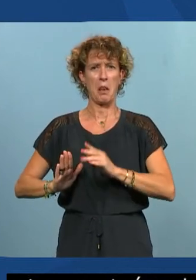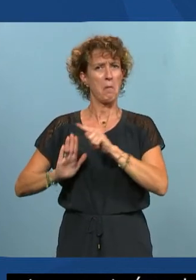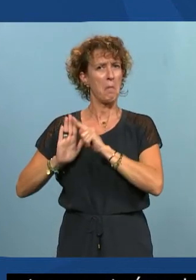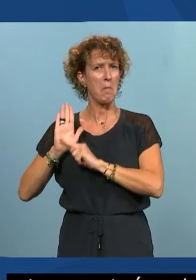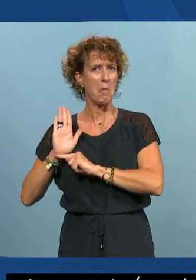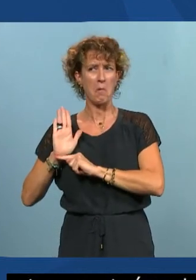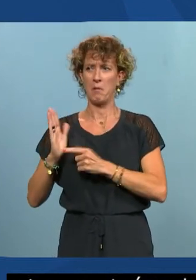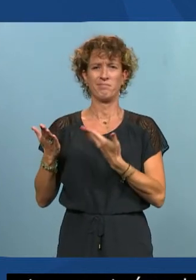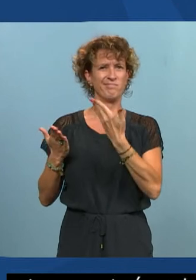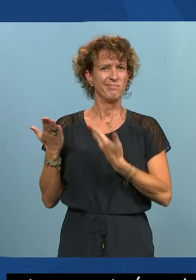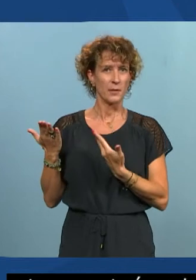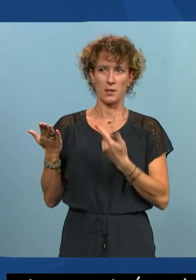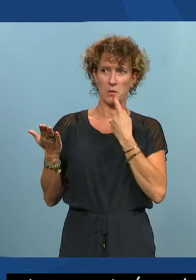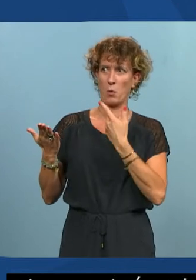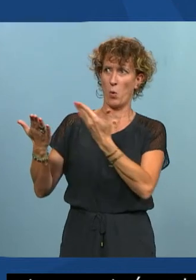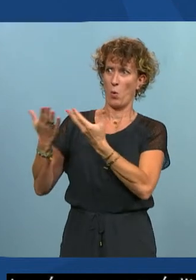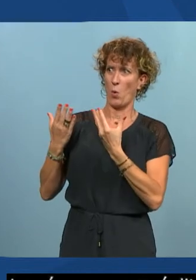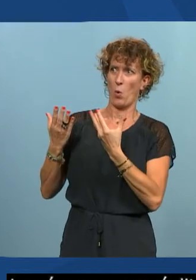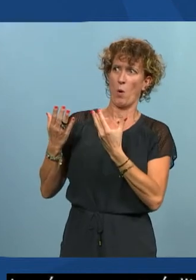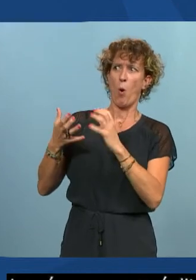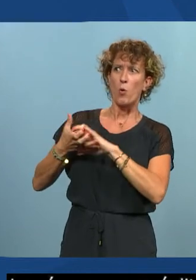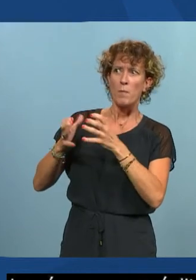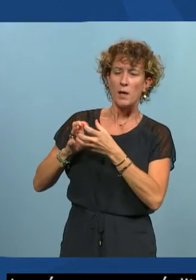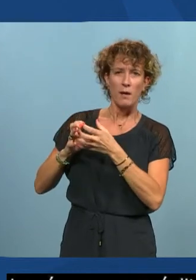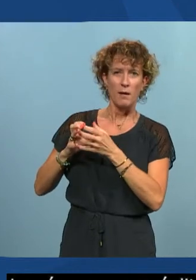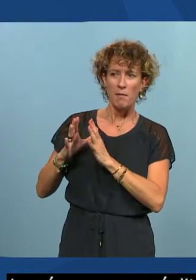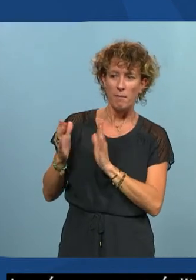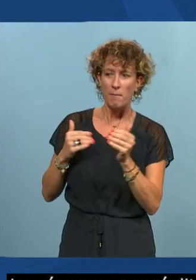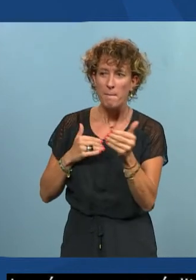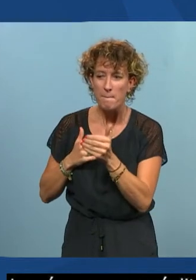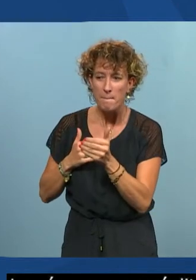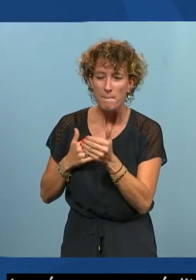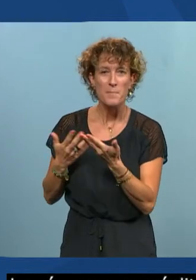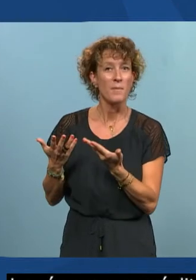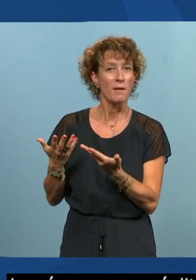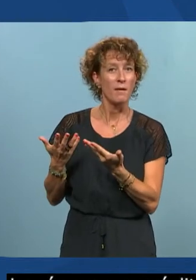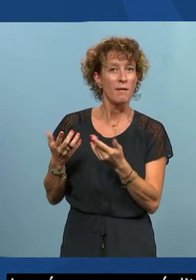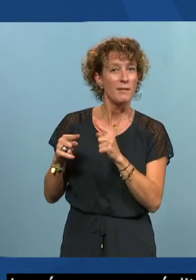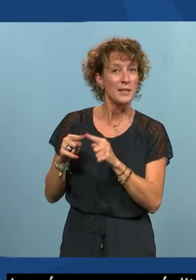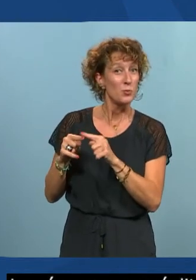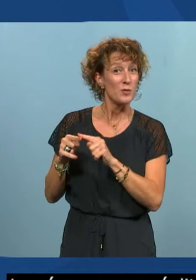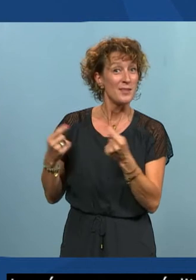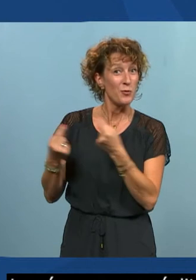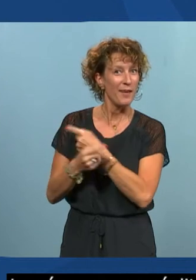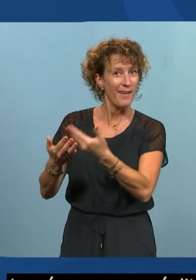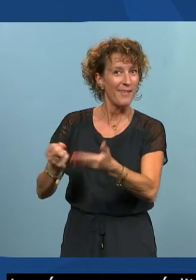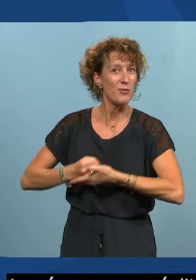peur parce qu'on imagine quelque chose de complexe et en réalité ces outils sont là pour nous aider. Je prends l'exemple du bâti.